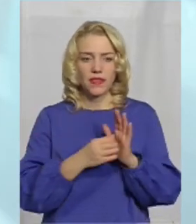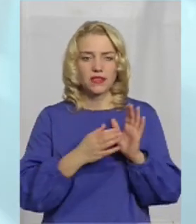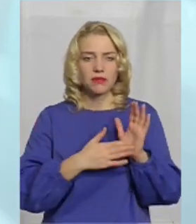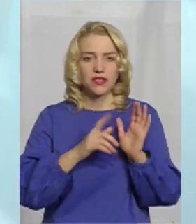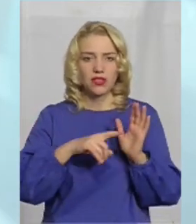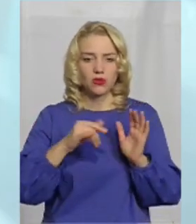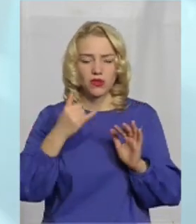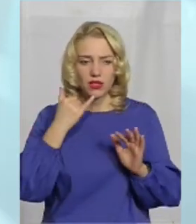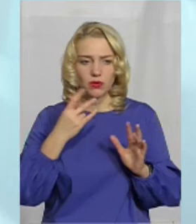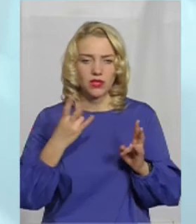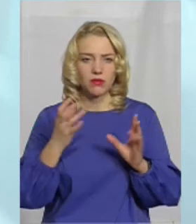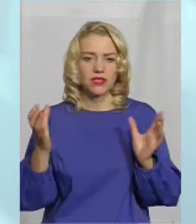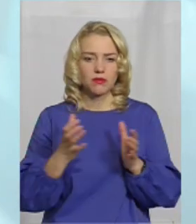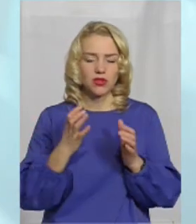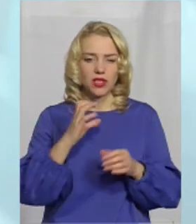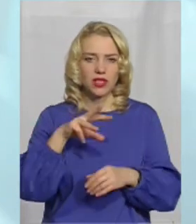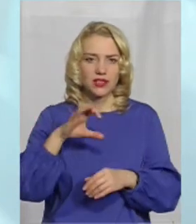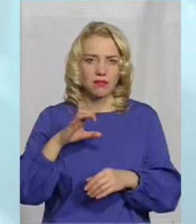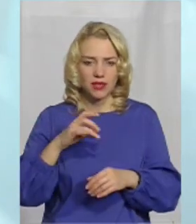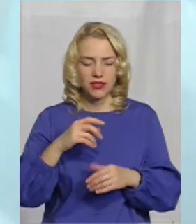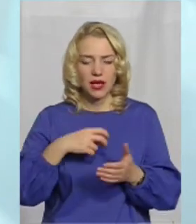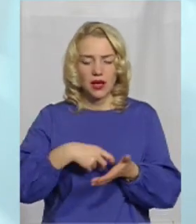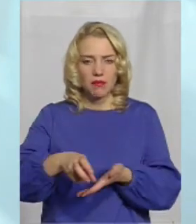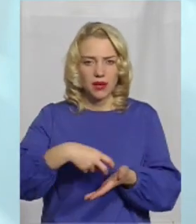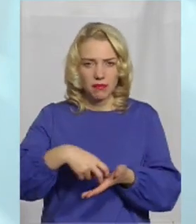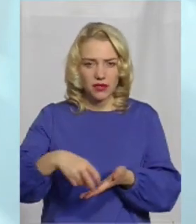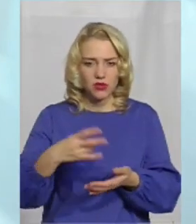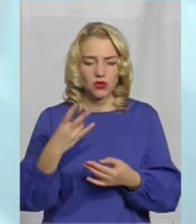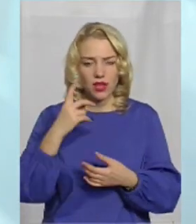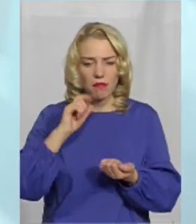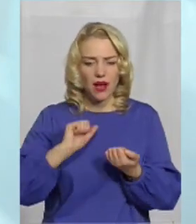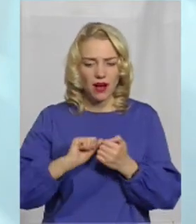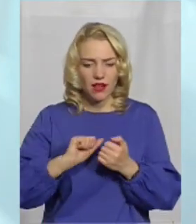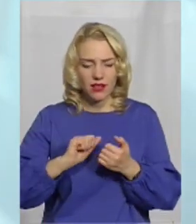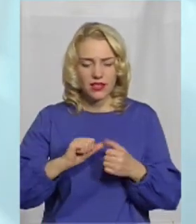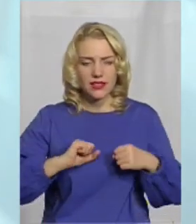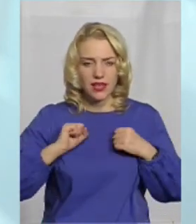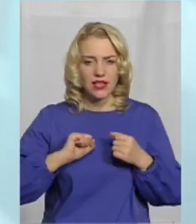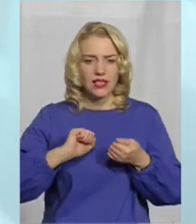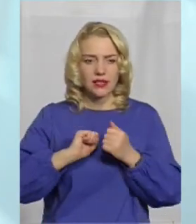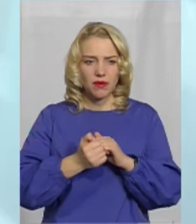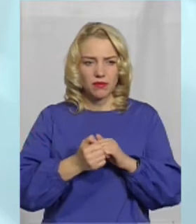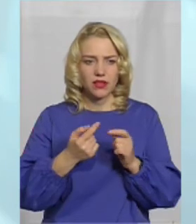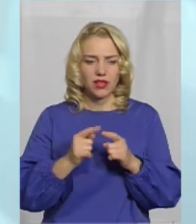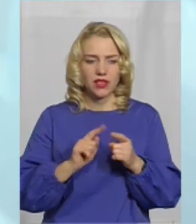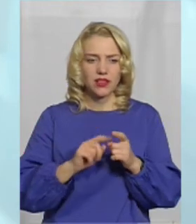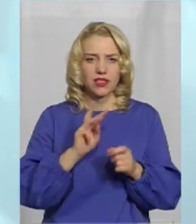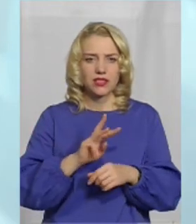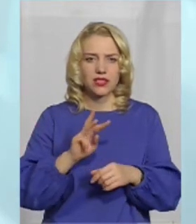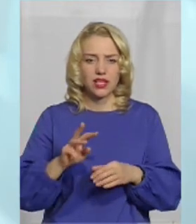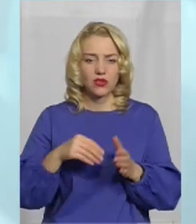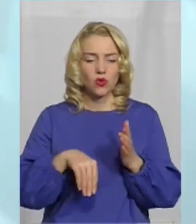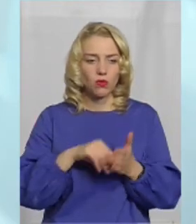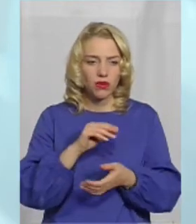номери телефонів, зберегти смс-переписку, намагатися запам'ятати сайт, тому що, ну, часто в нас бувають такі випадки, що